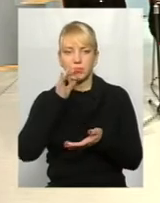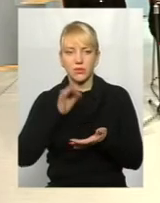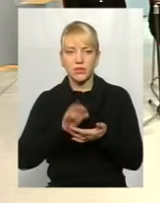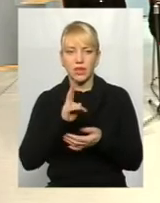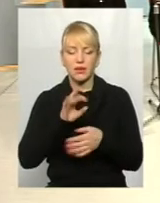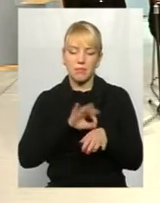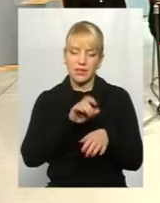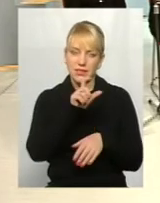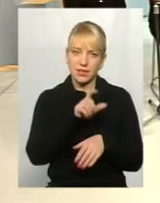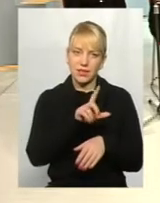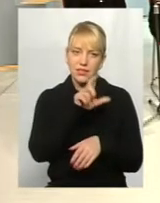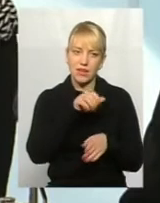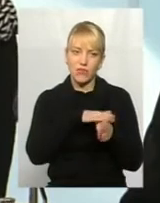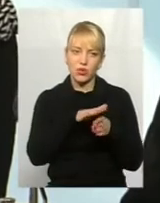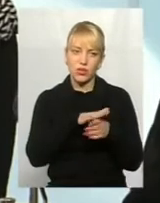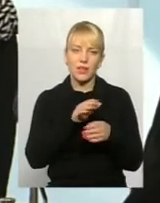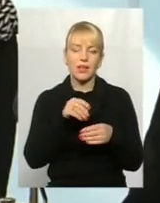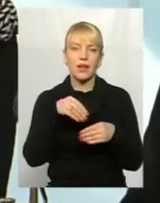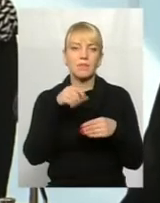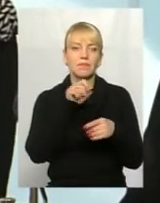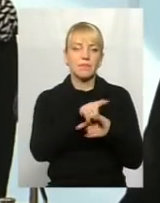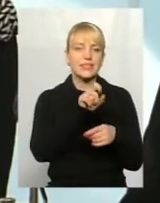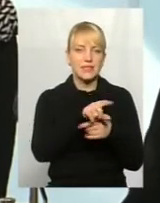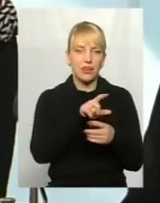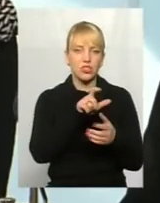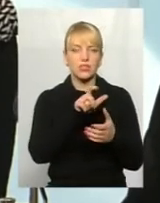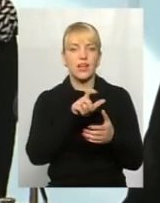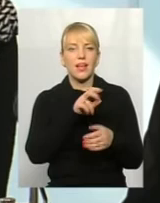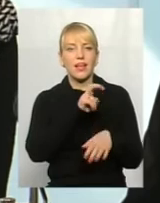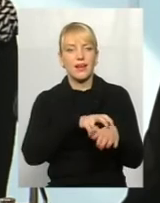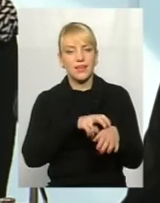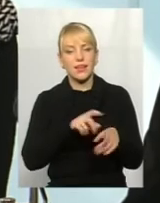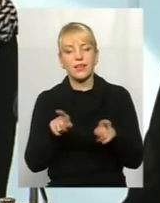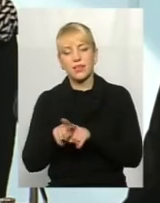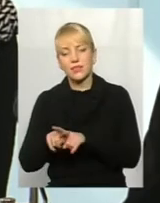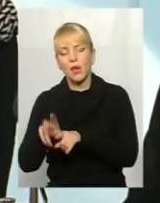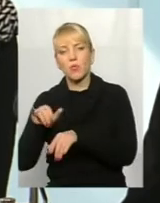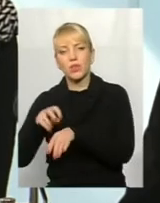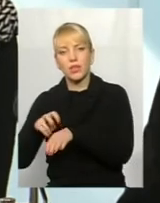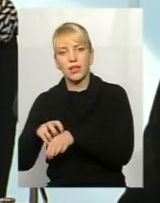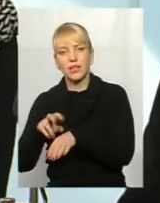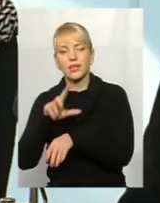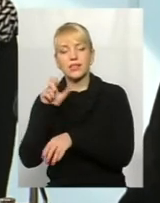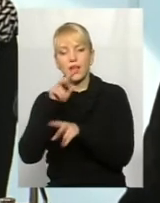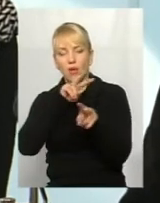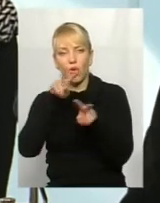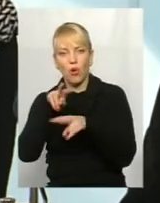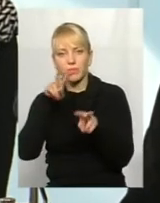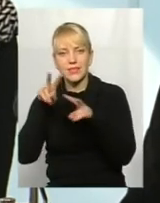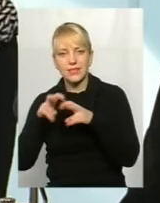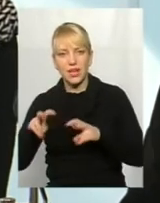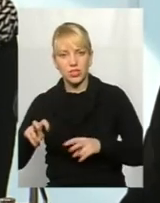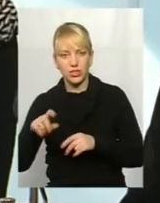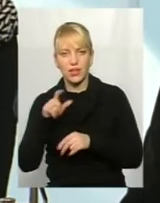пацієнта за виконання призначень лікаря, так і лікаря за відношення чи обстеження пацієнта. Але, як я